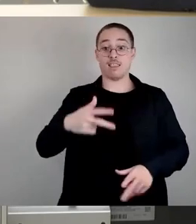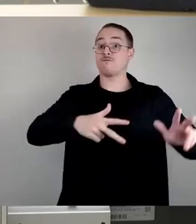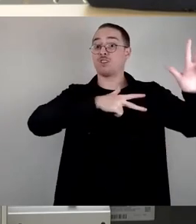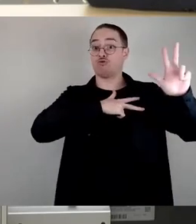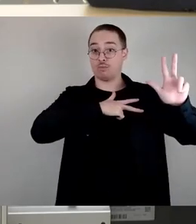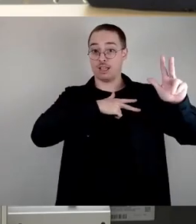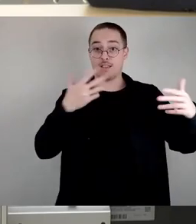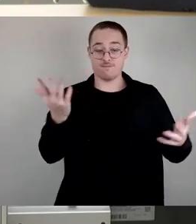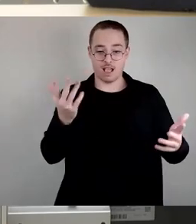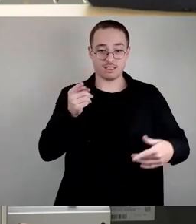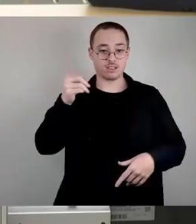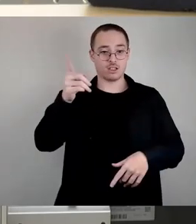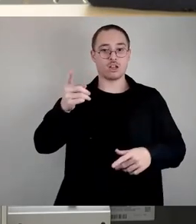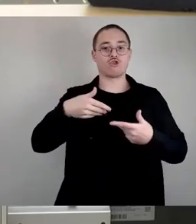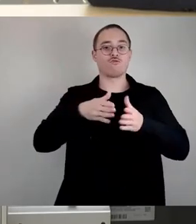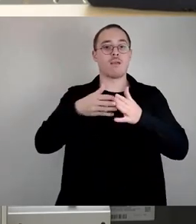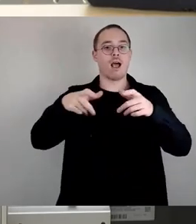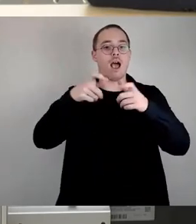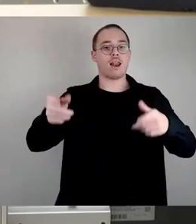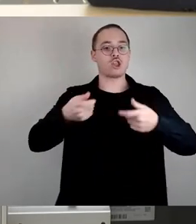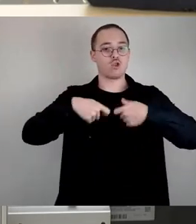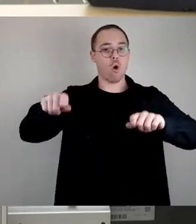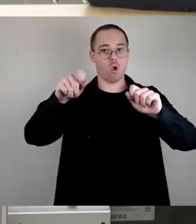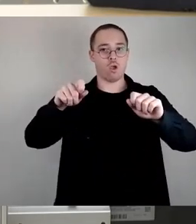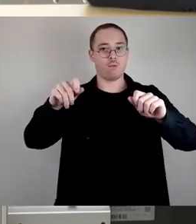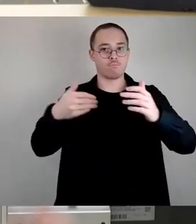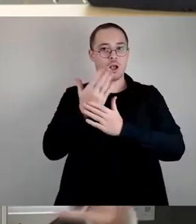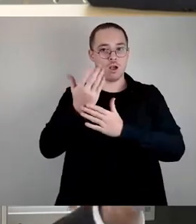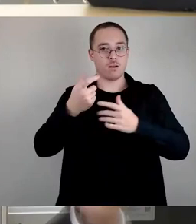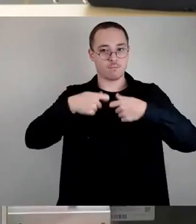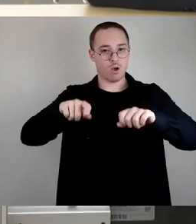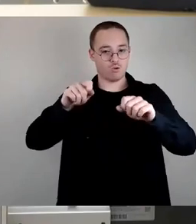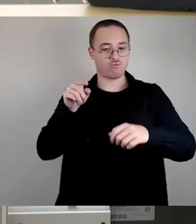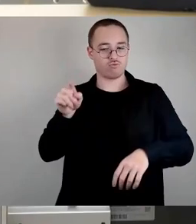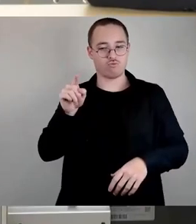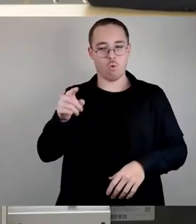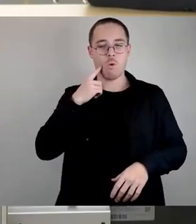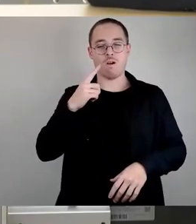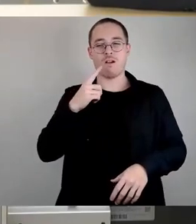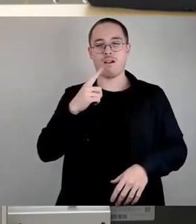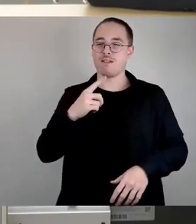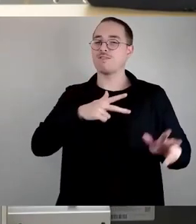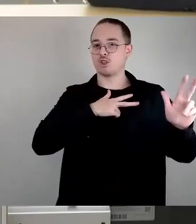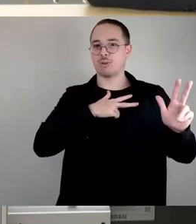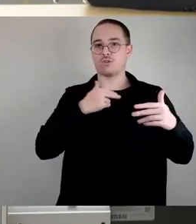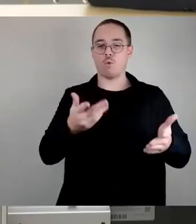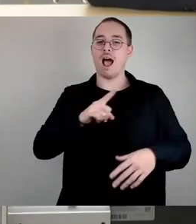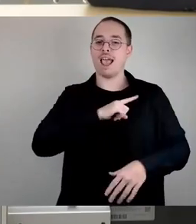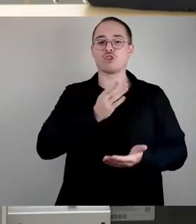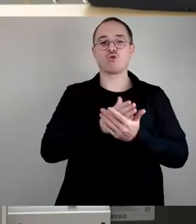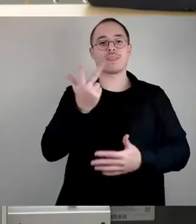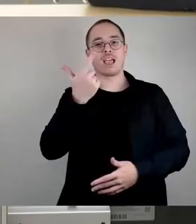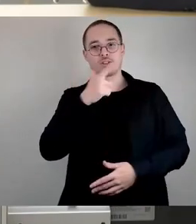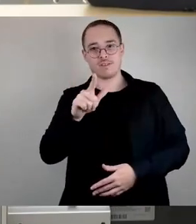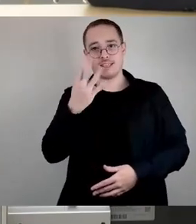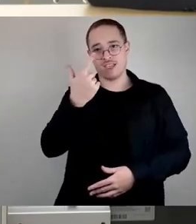vorangetrieben wird und entsprechend realisiert werden soll, eigentlich schon 2023, 2024, jetzt hoffentlich in